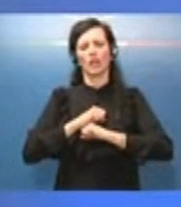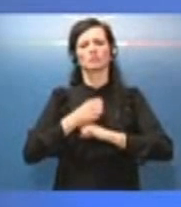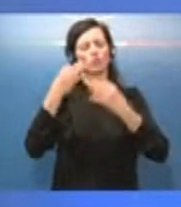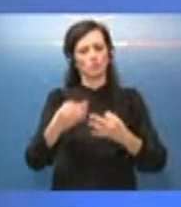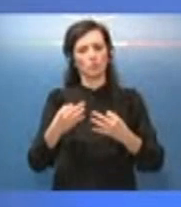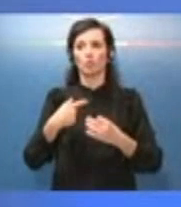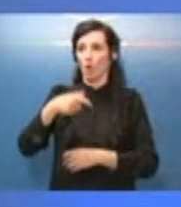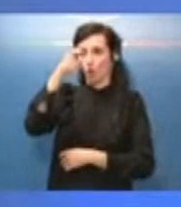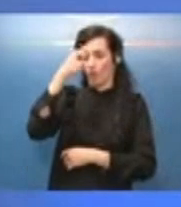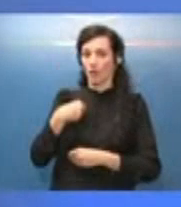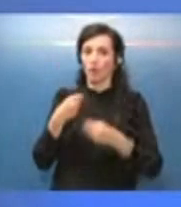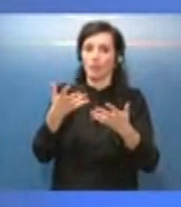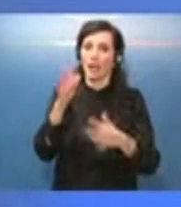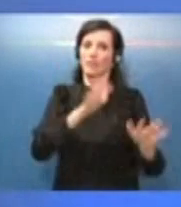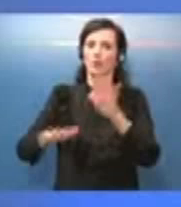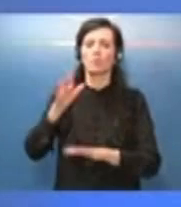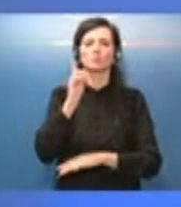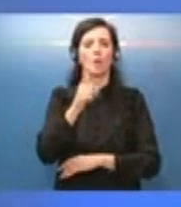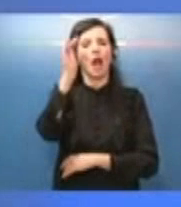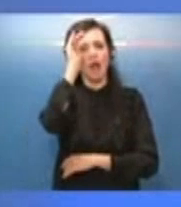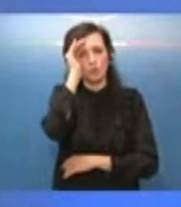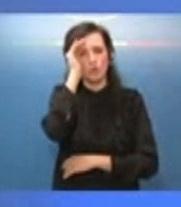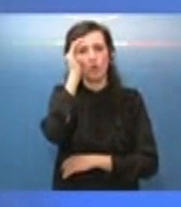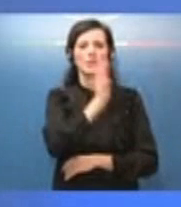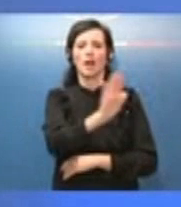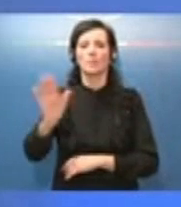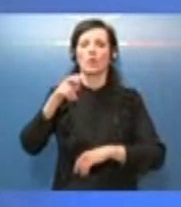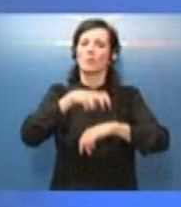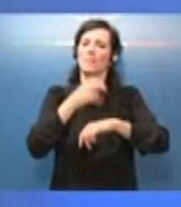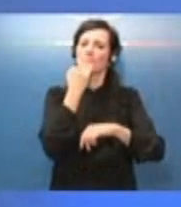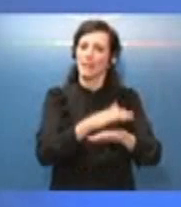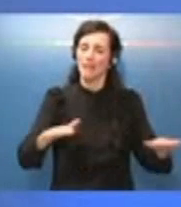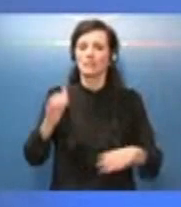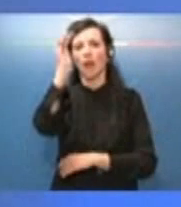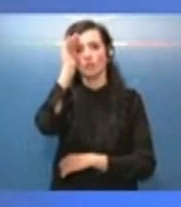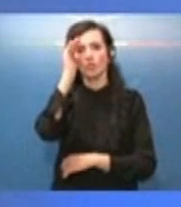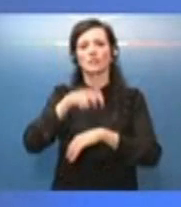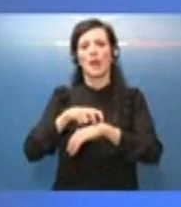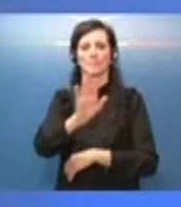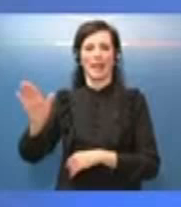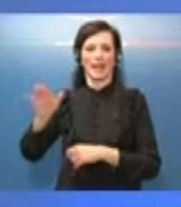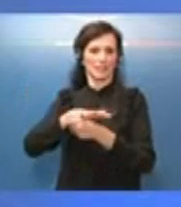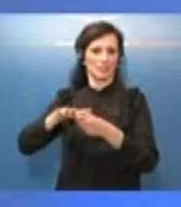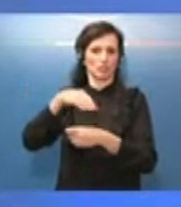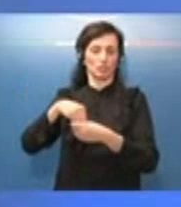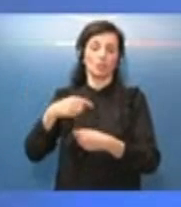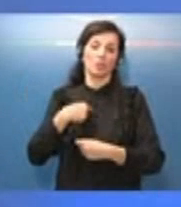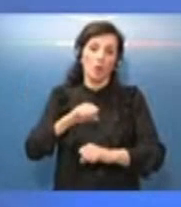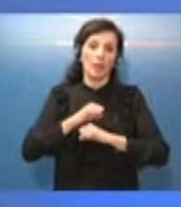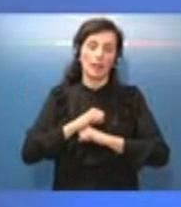come Governo sarà di ascoltare i propri pediatri e ascoltare i propri medici. Io penso che questa sia